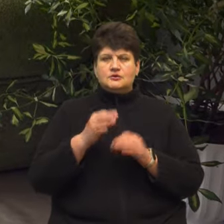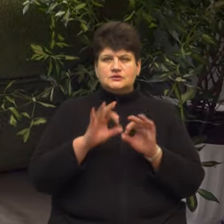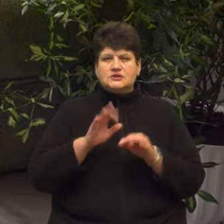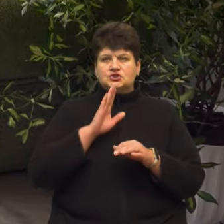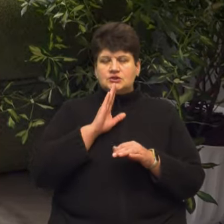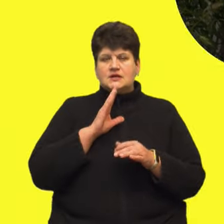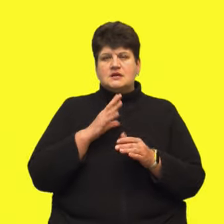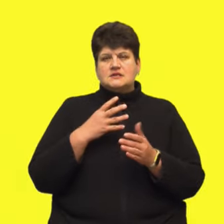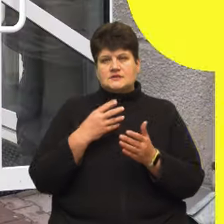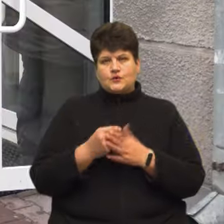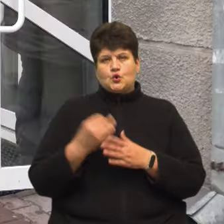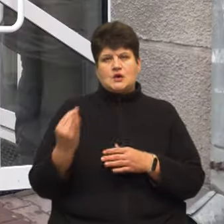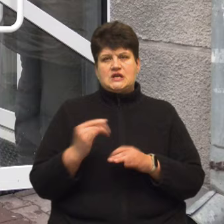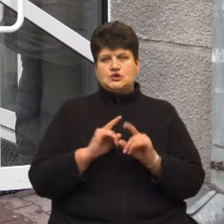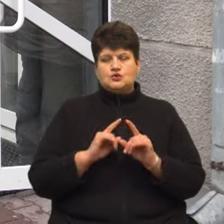історію.